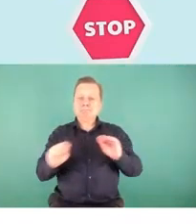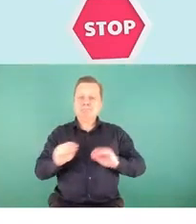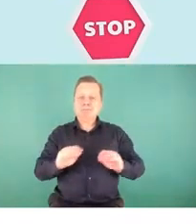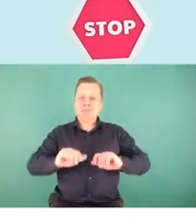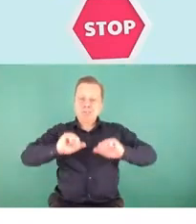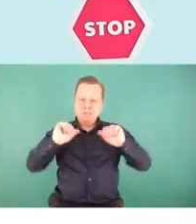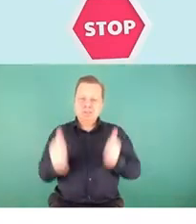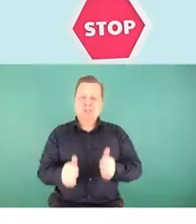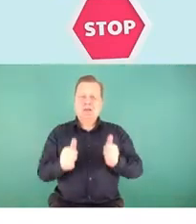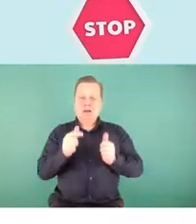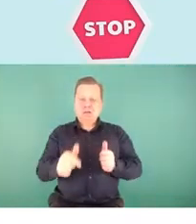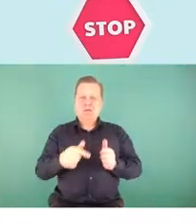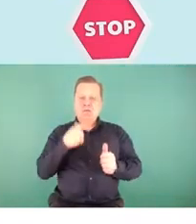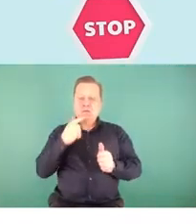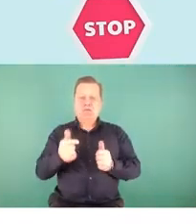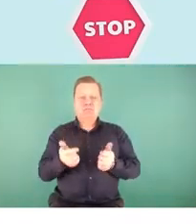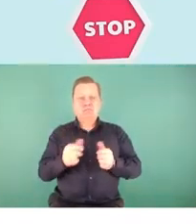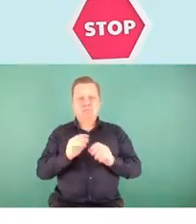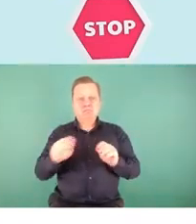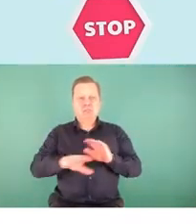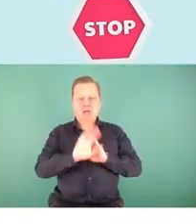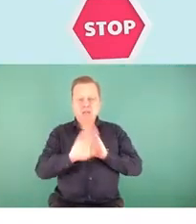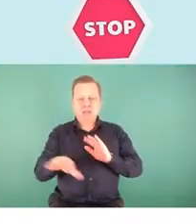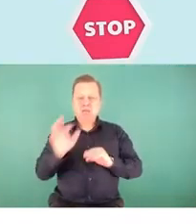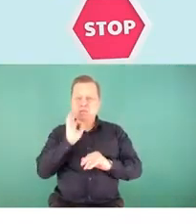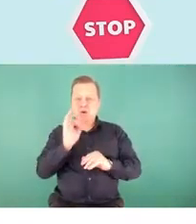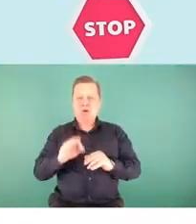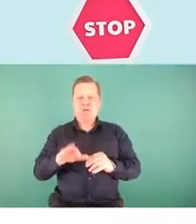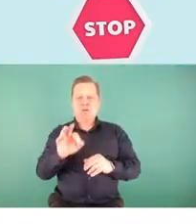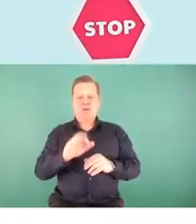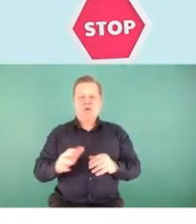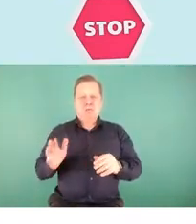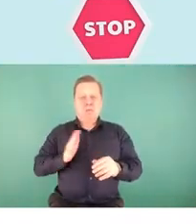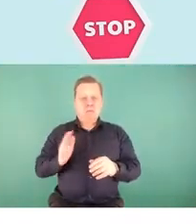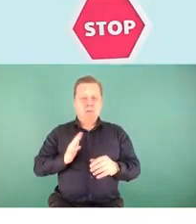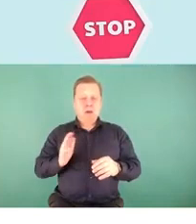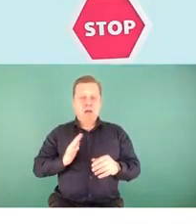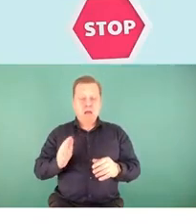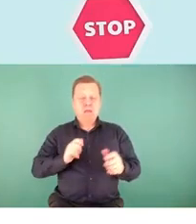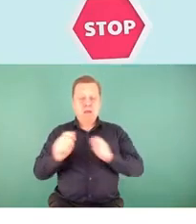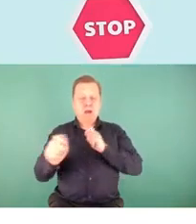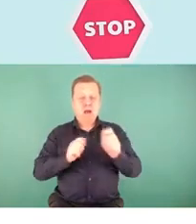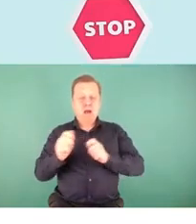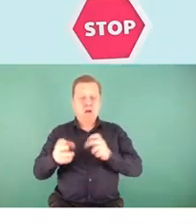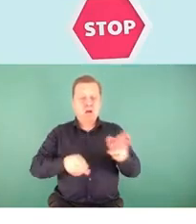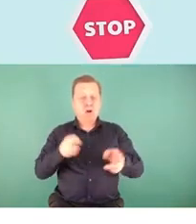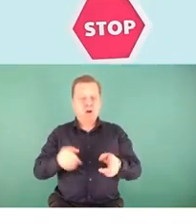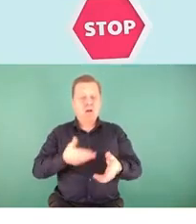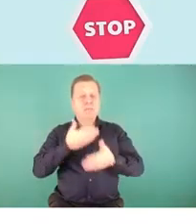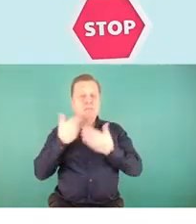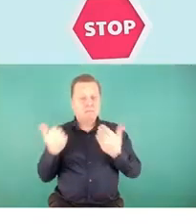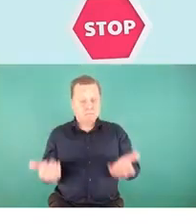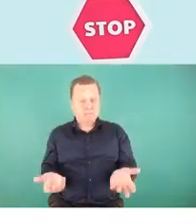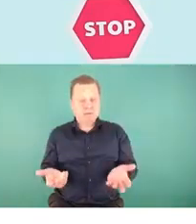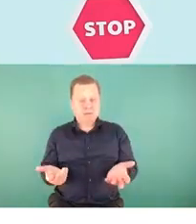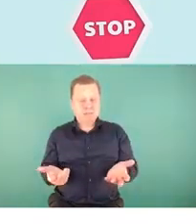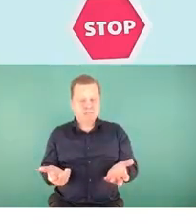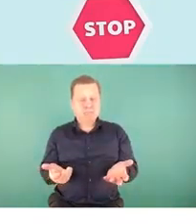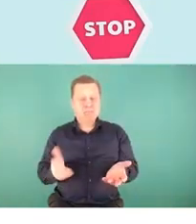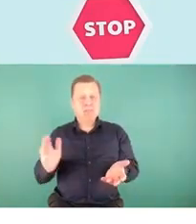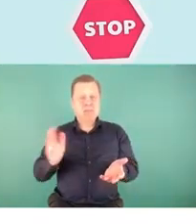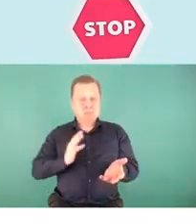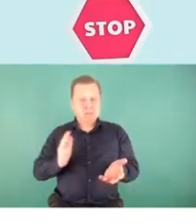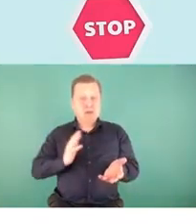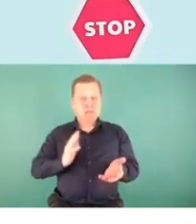rozwiązania w zakresie edukacji dzieci i młodzieży właśnie w obszarze bezpieczeństwa w transporcie kolejowym, bezpieczeństwa podczas poruszania